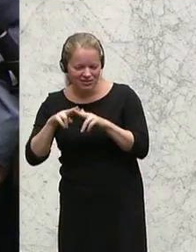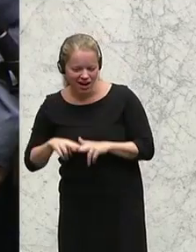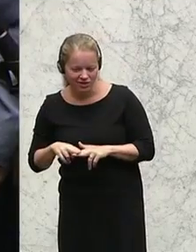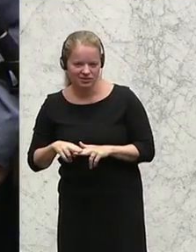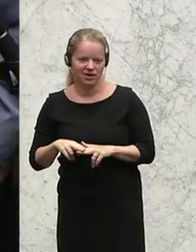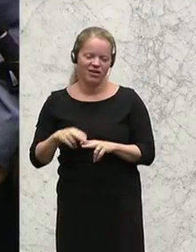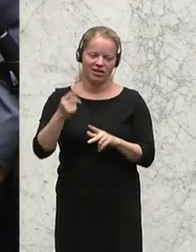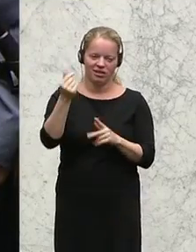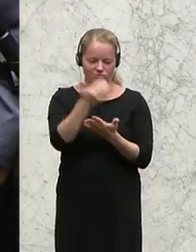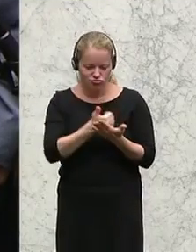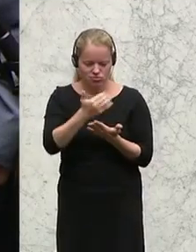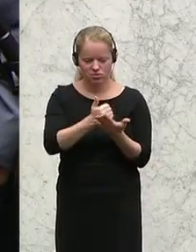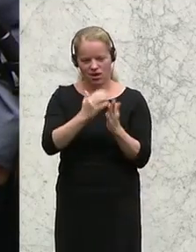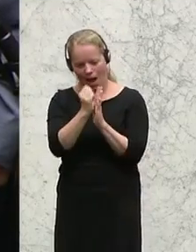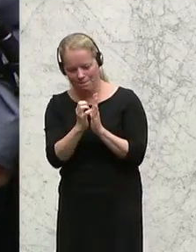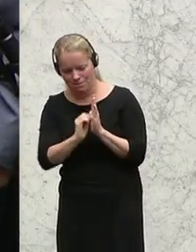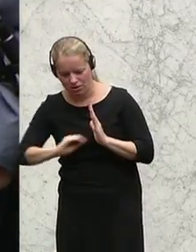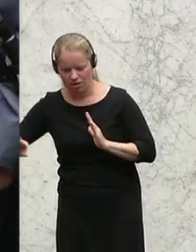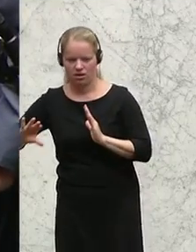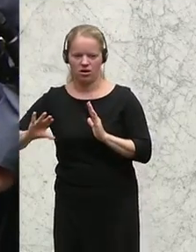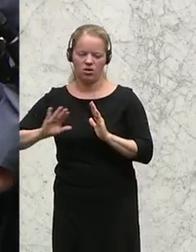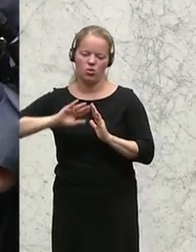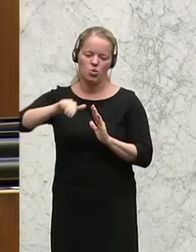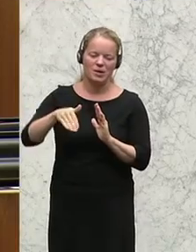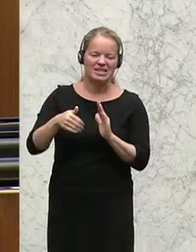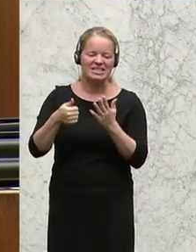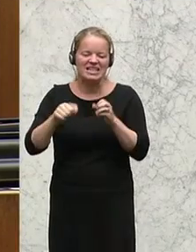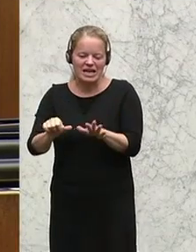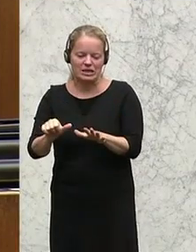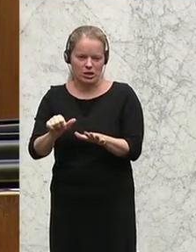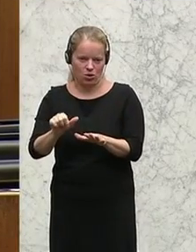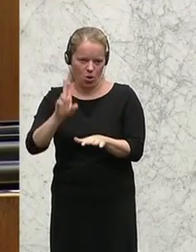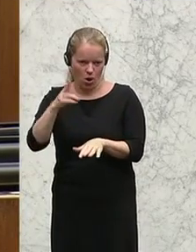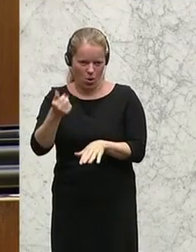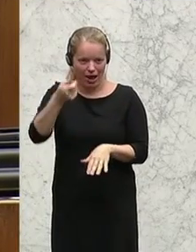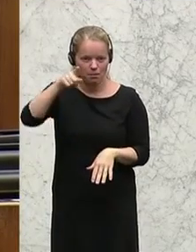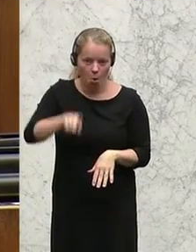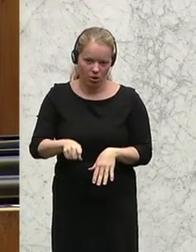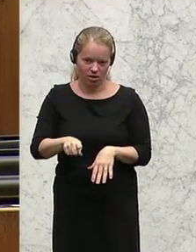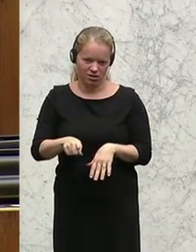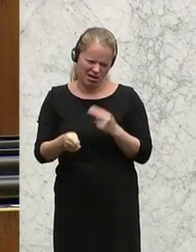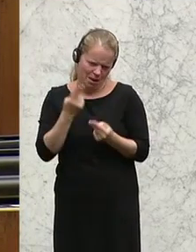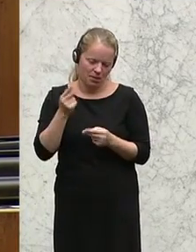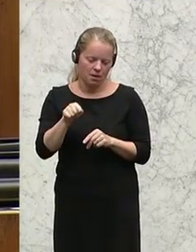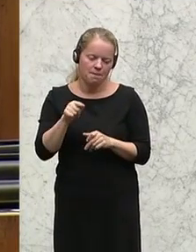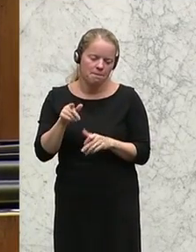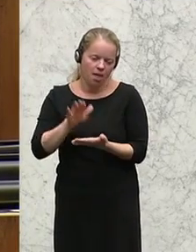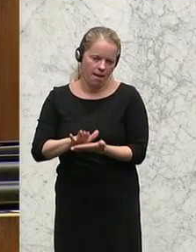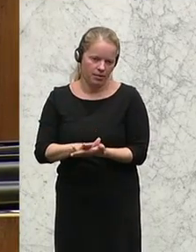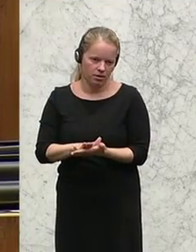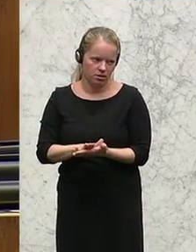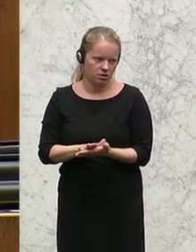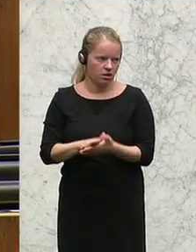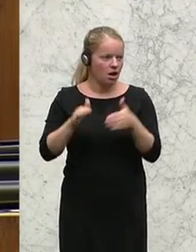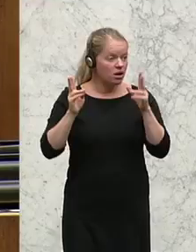allem, das wir kennen, sind knapp über 16 Euro im Monat beim ihm. Und das muss ich einmal eindeutig hier einmal feststellen.